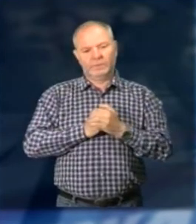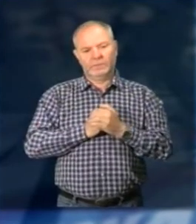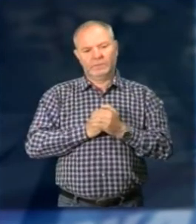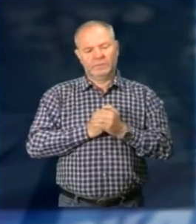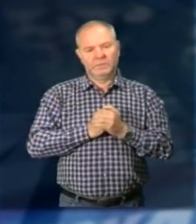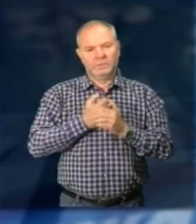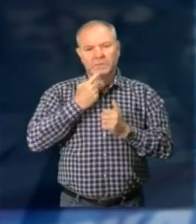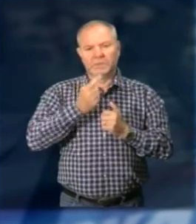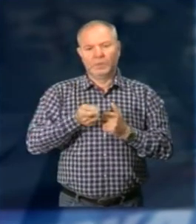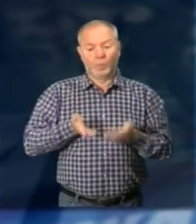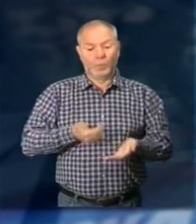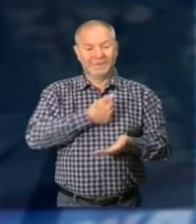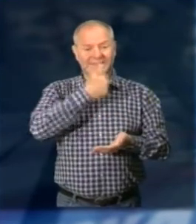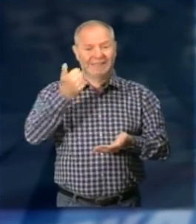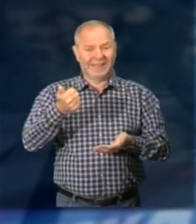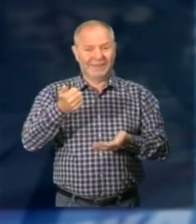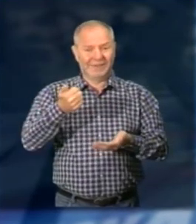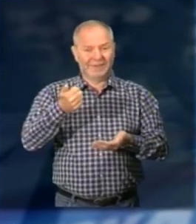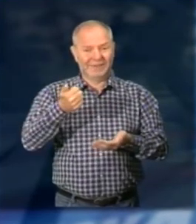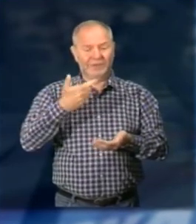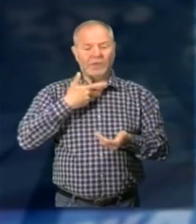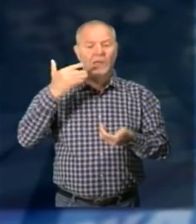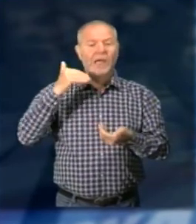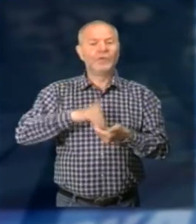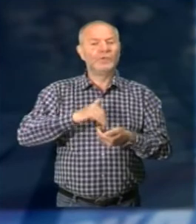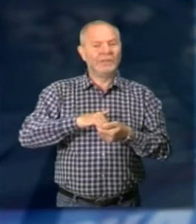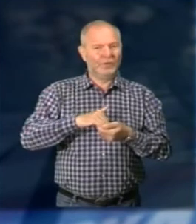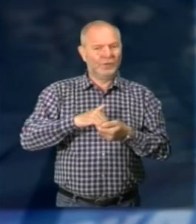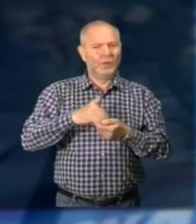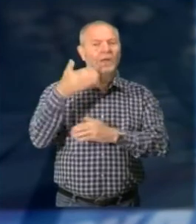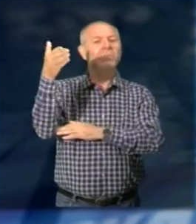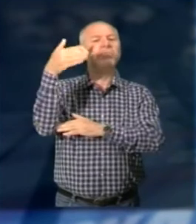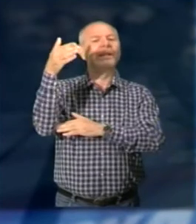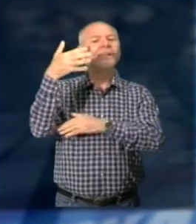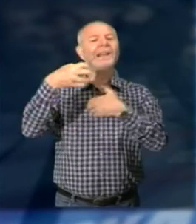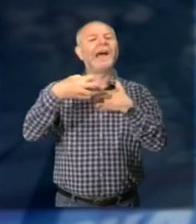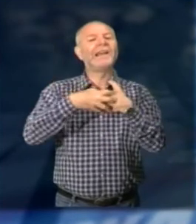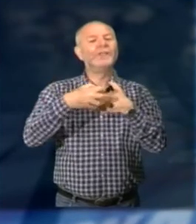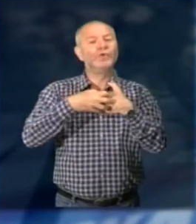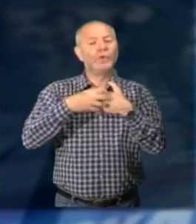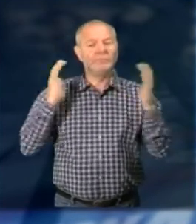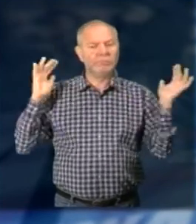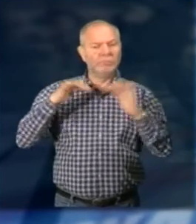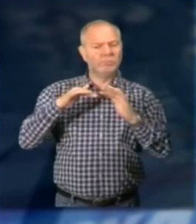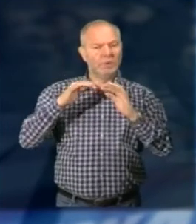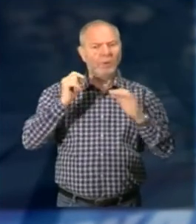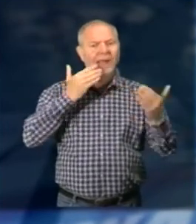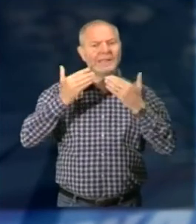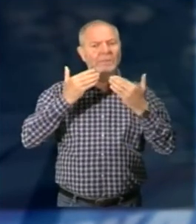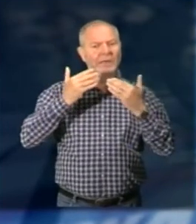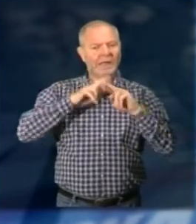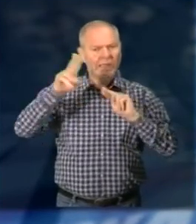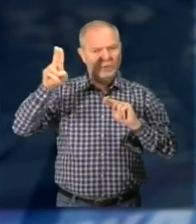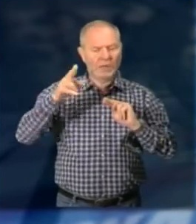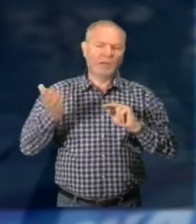portiamo gli amici dell'associazione Comuni Bandiera Arancioni, che sono qui riuniti per l'Assemblea Nazionale Ai castelli